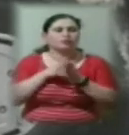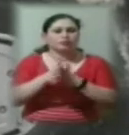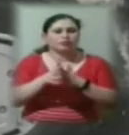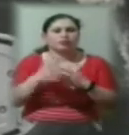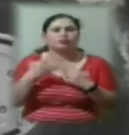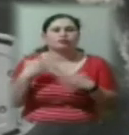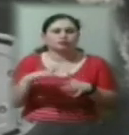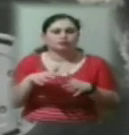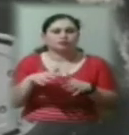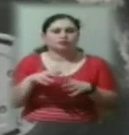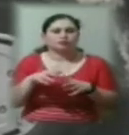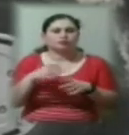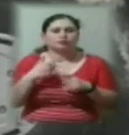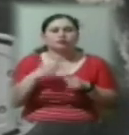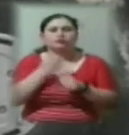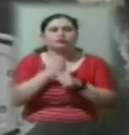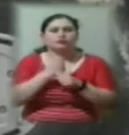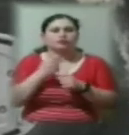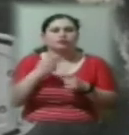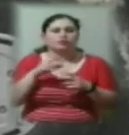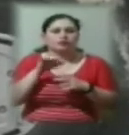Оброблено, в принципі, все місто.